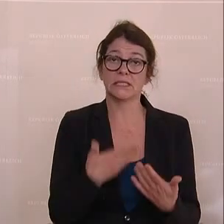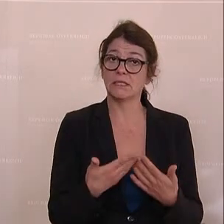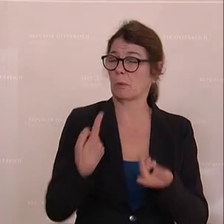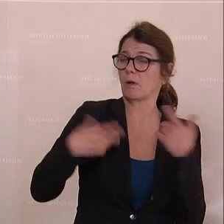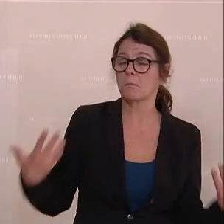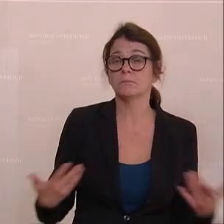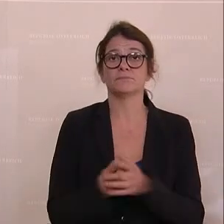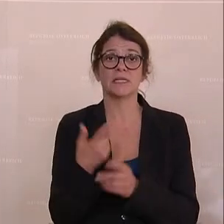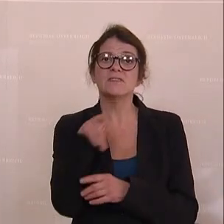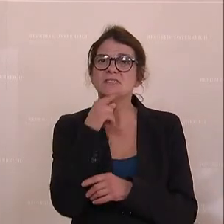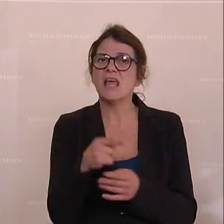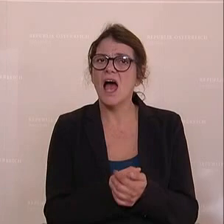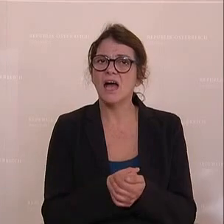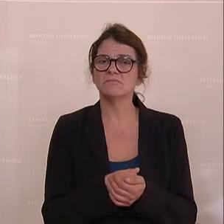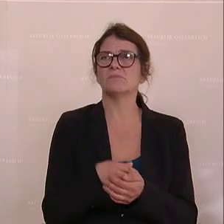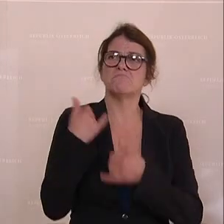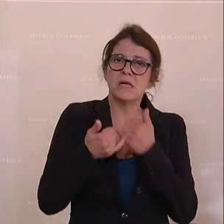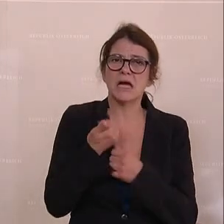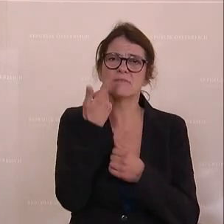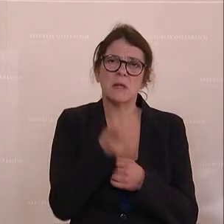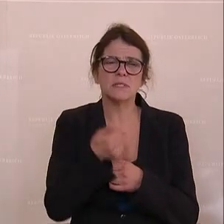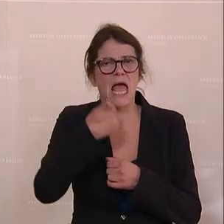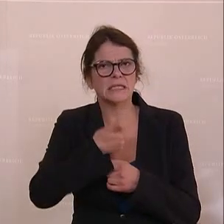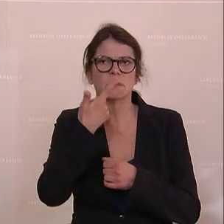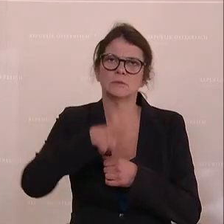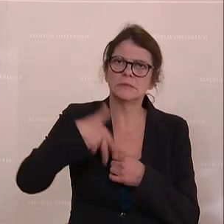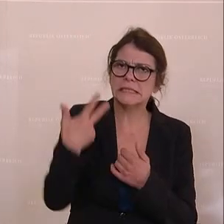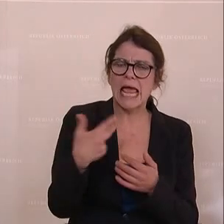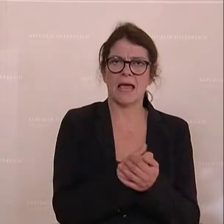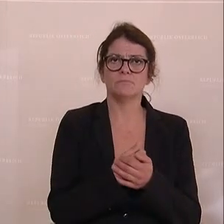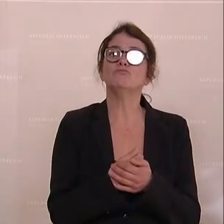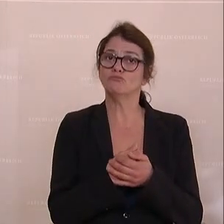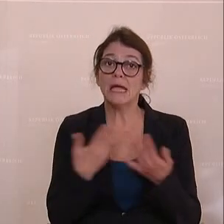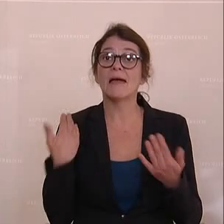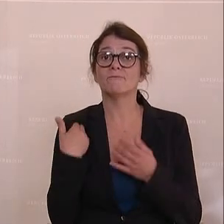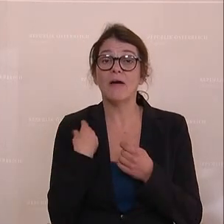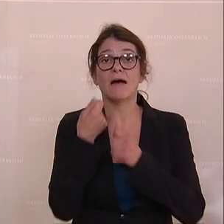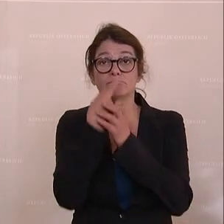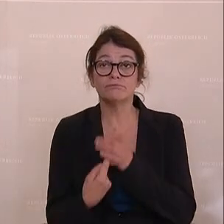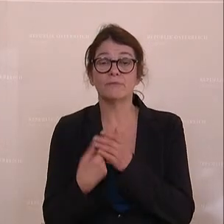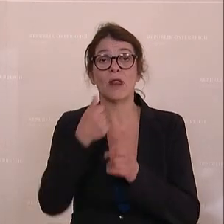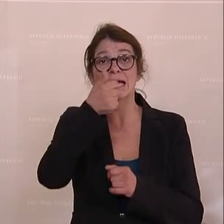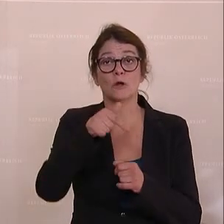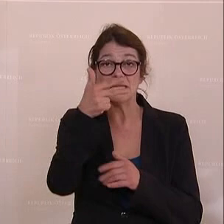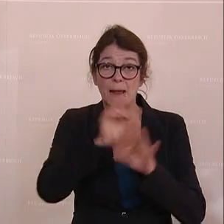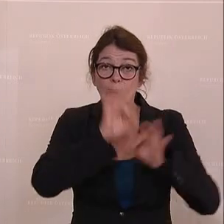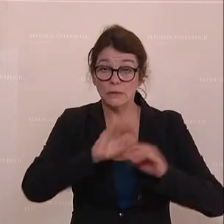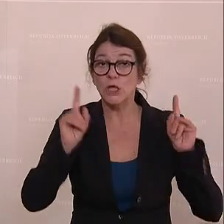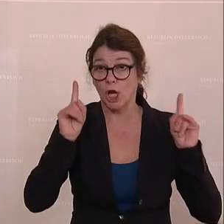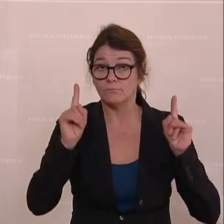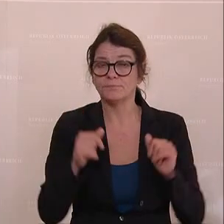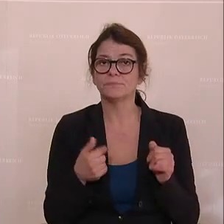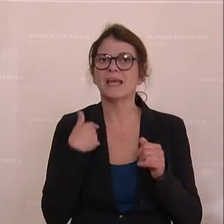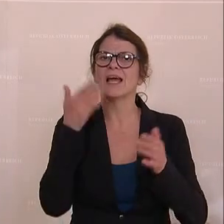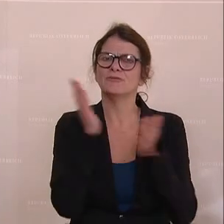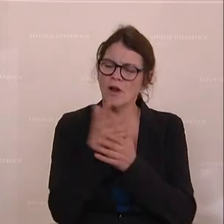Sie sagen, um die Jahrtausendwende herum, 2001 bis 2003, da hatten wir eine Inflation von 1,3%. Ich habe es Ihnen